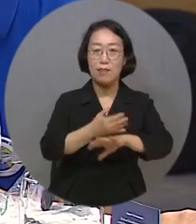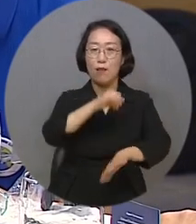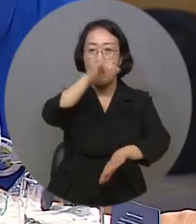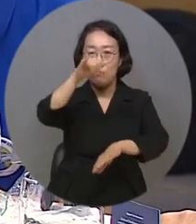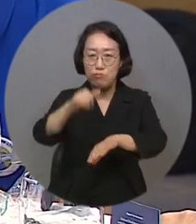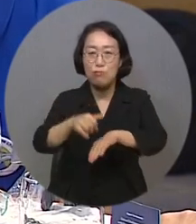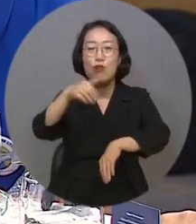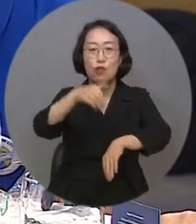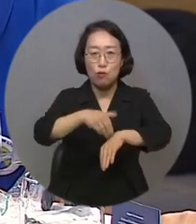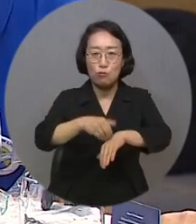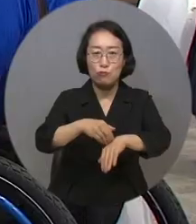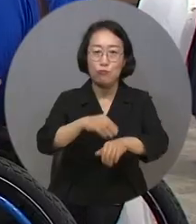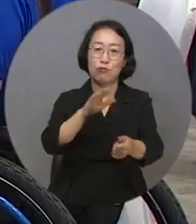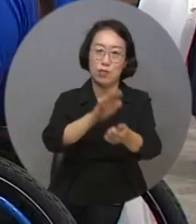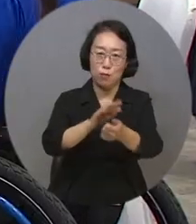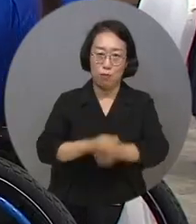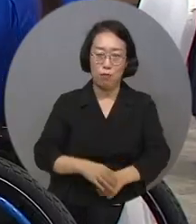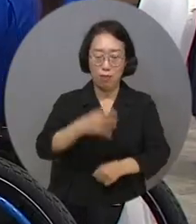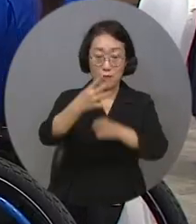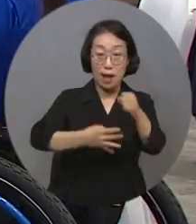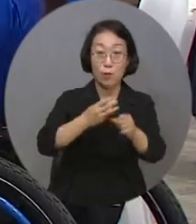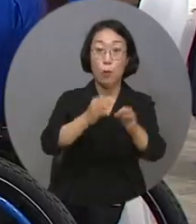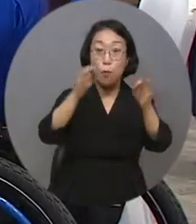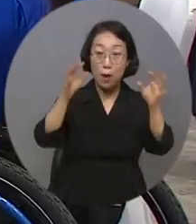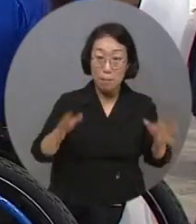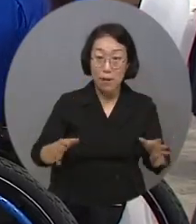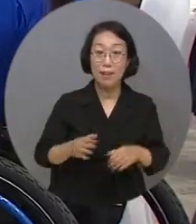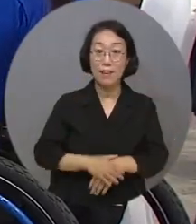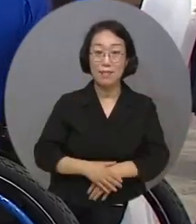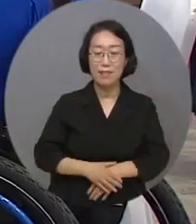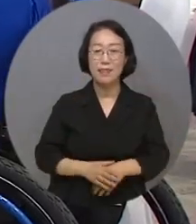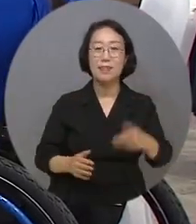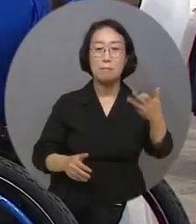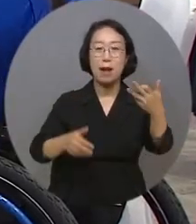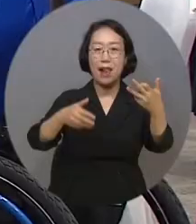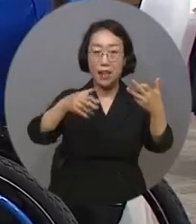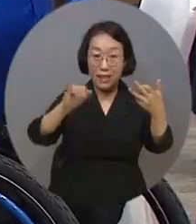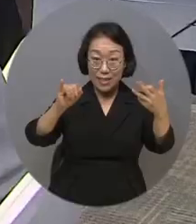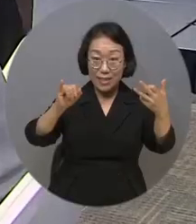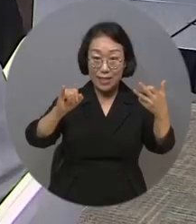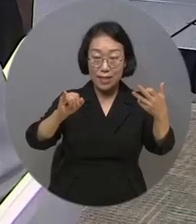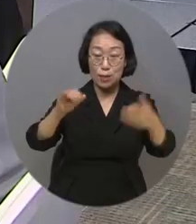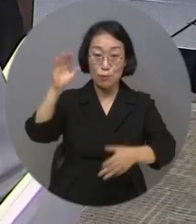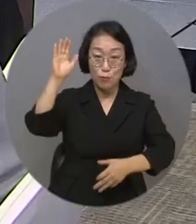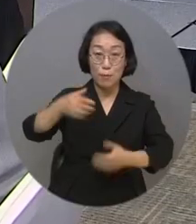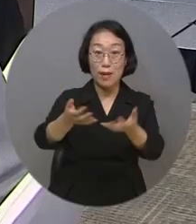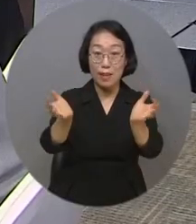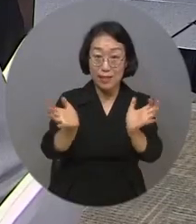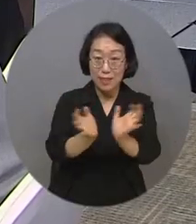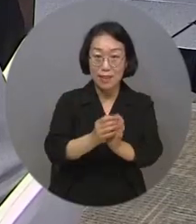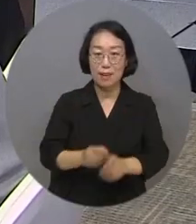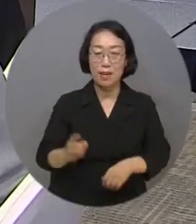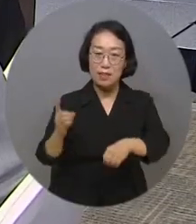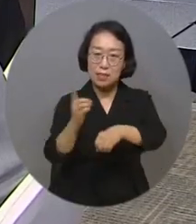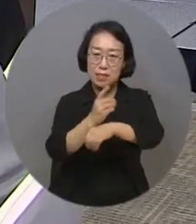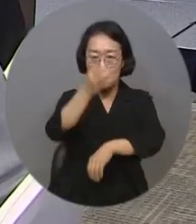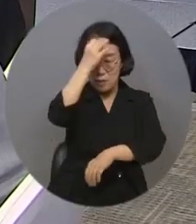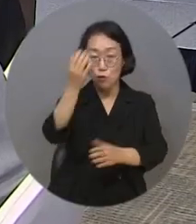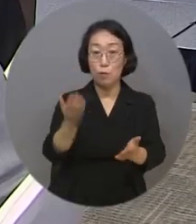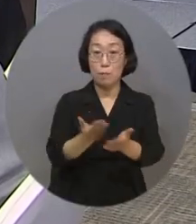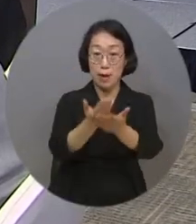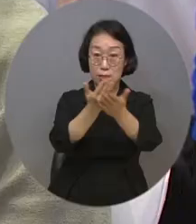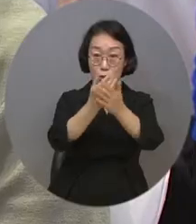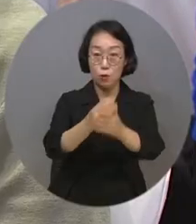코로나19로 4년 만에 재개해 올해로 18기를 맞은 장애 청년 드림팀은 디지털 기술 발전에 따른